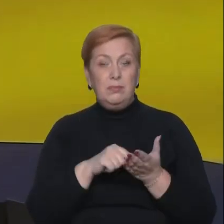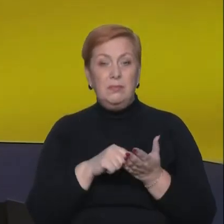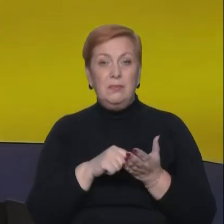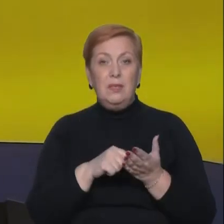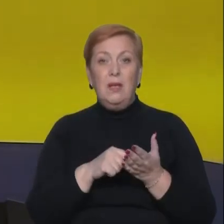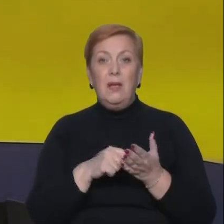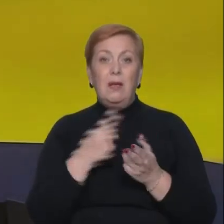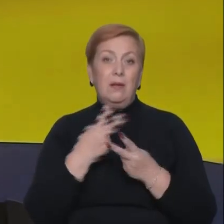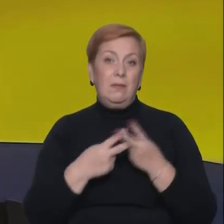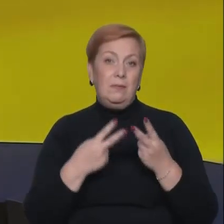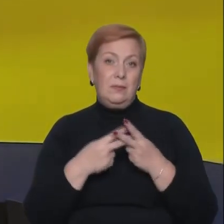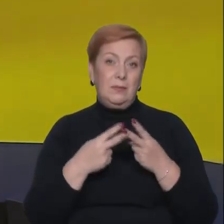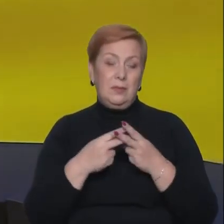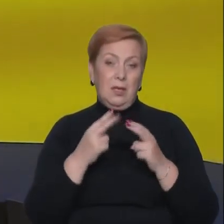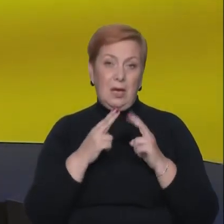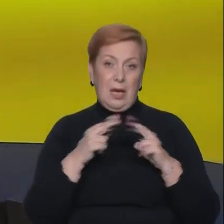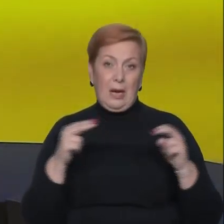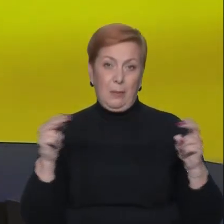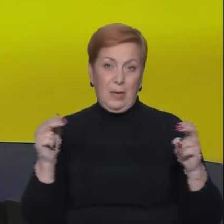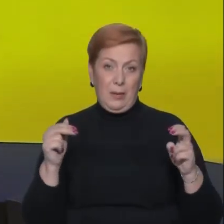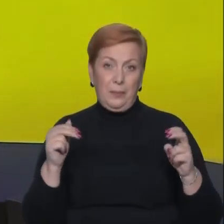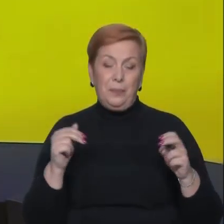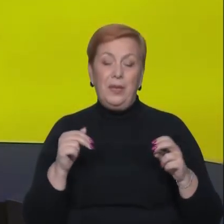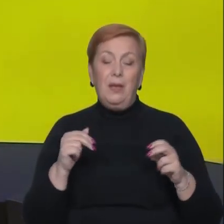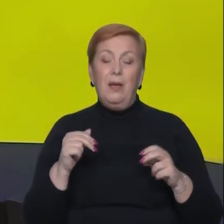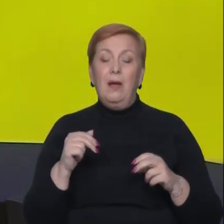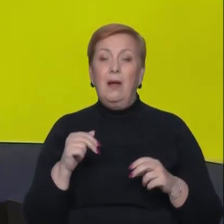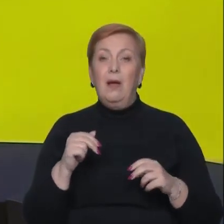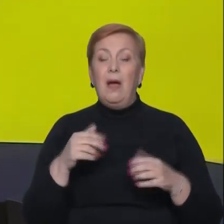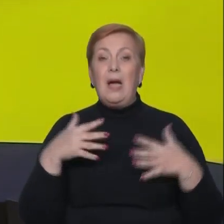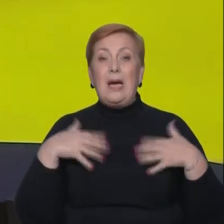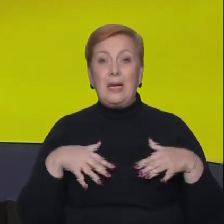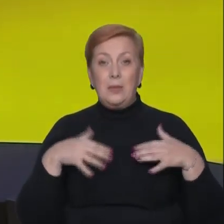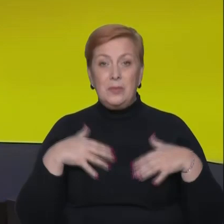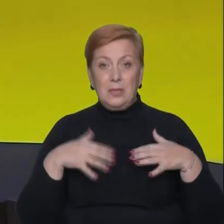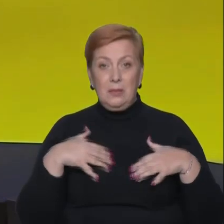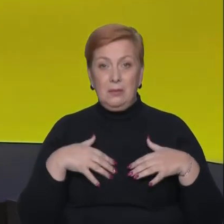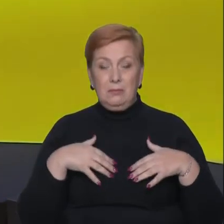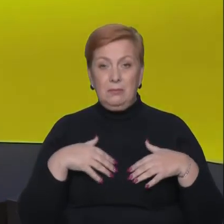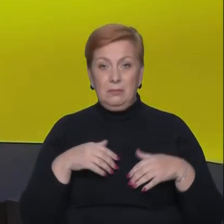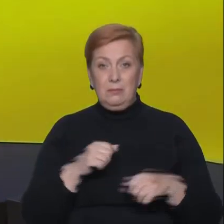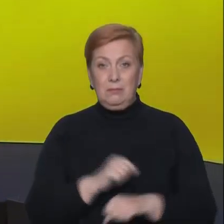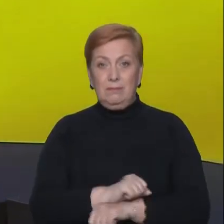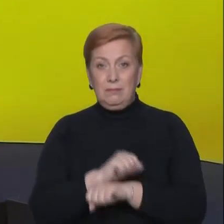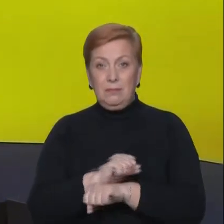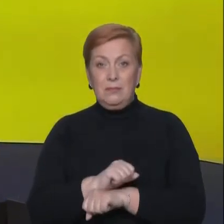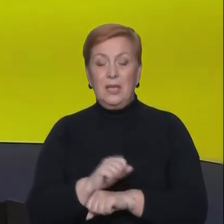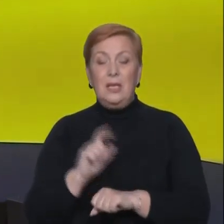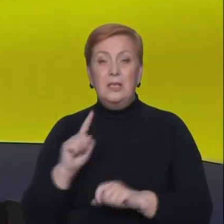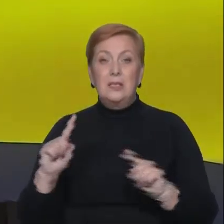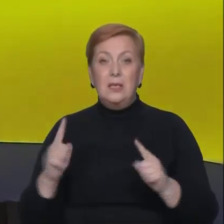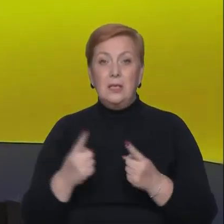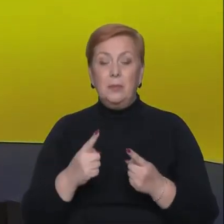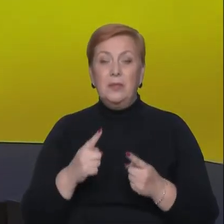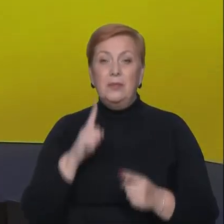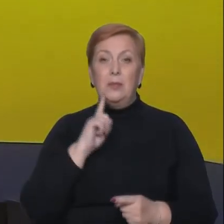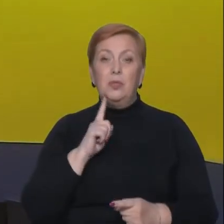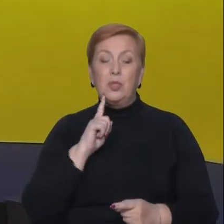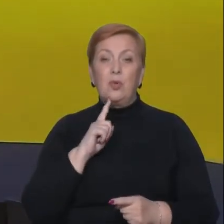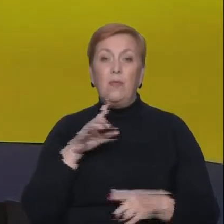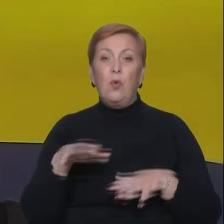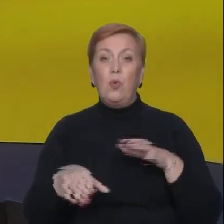Кримців Руслана Асанова та Сайдамета Мустафаєва російські силовики затримали на тимчасово окупованому